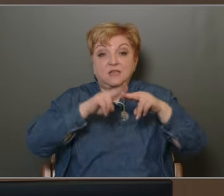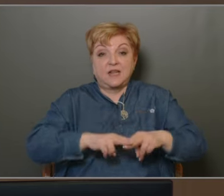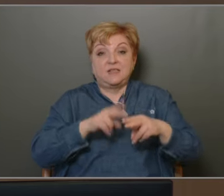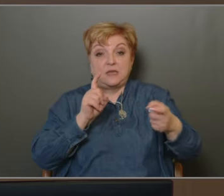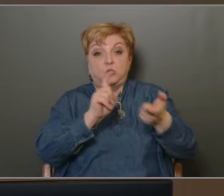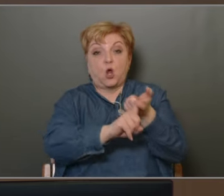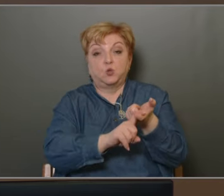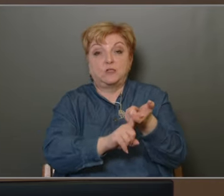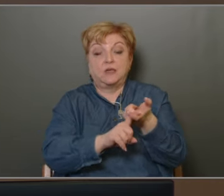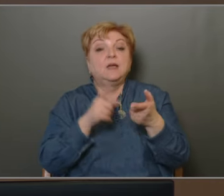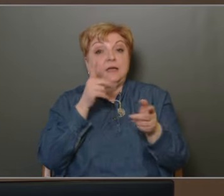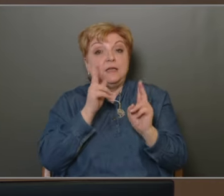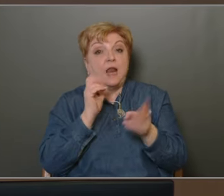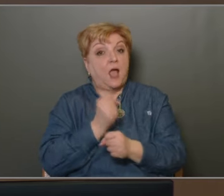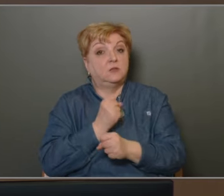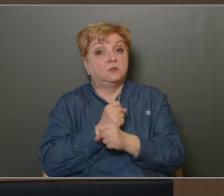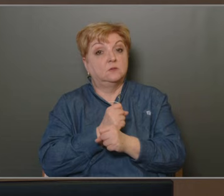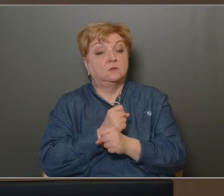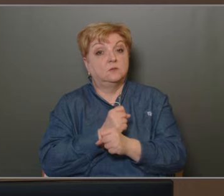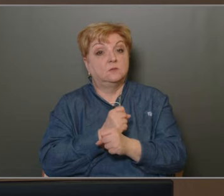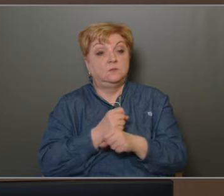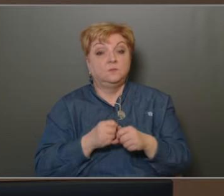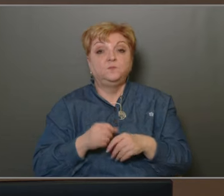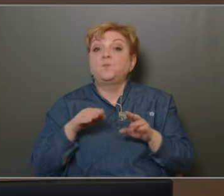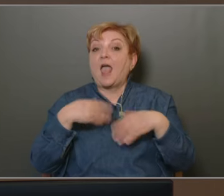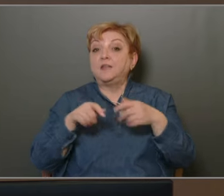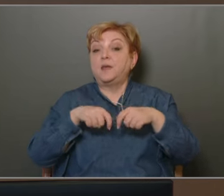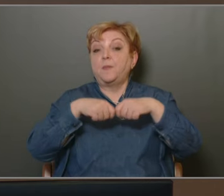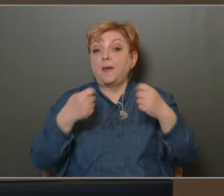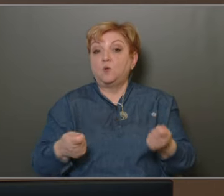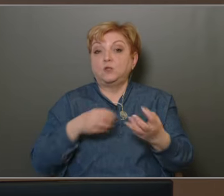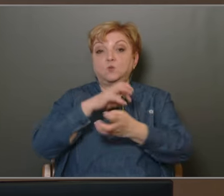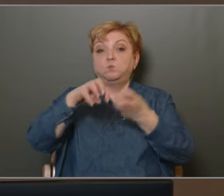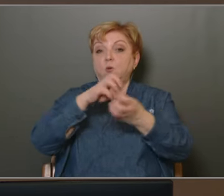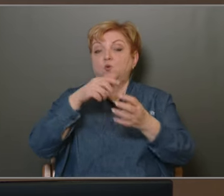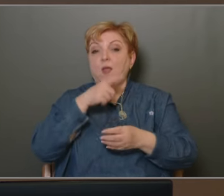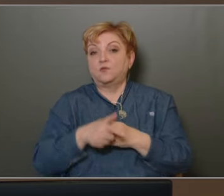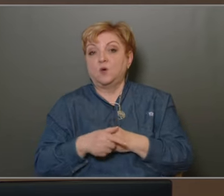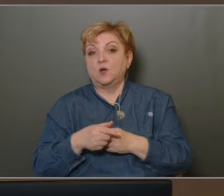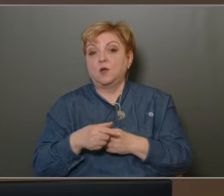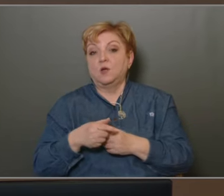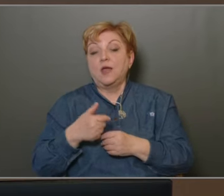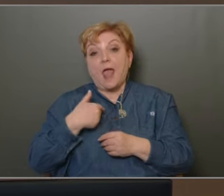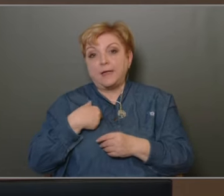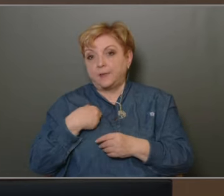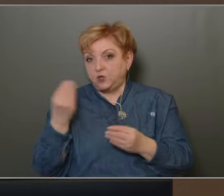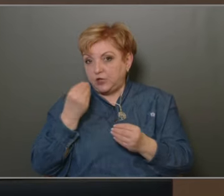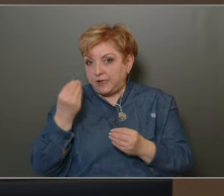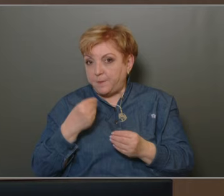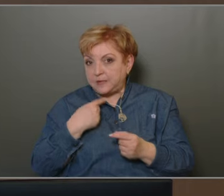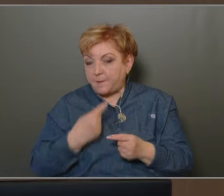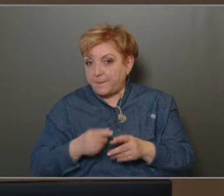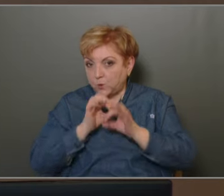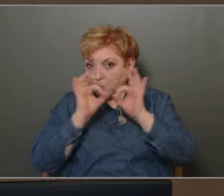rendszerhez tartozik. Mert csak így lehet. Egyéb megoldás az bonyolultabb lett volt, engem is kiképeztek ebben,